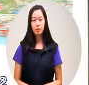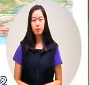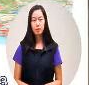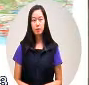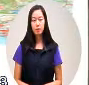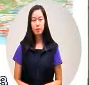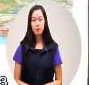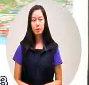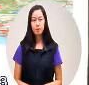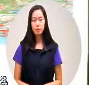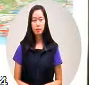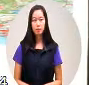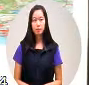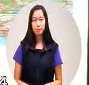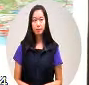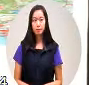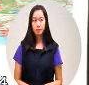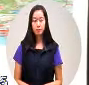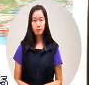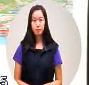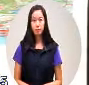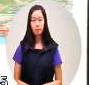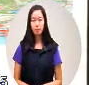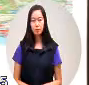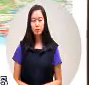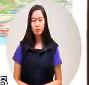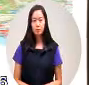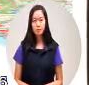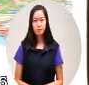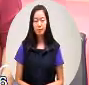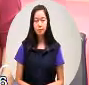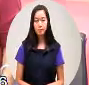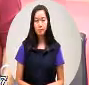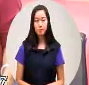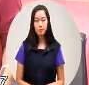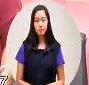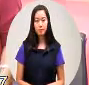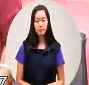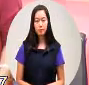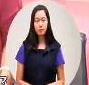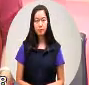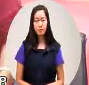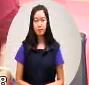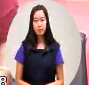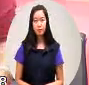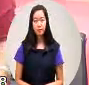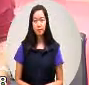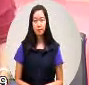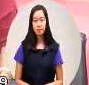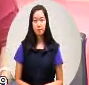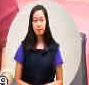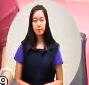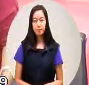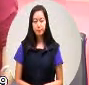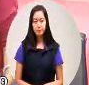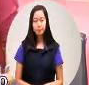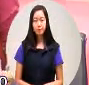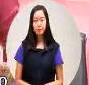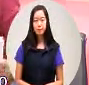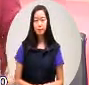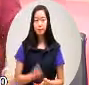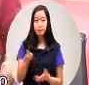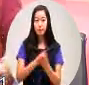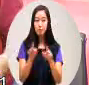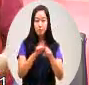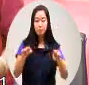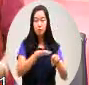一并真收购好好所以好局长先答我一下吧对那个平